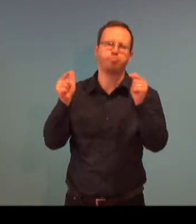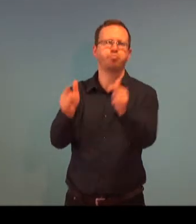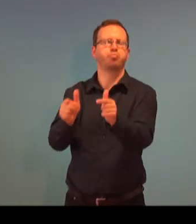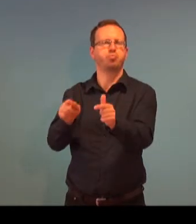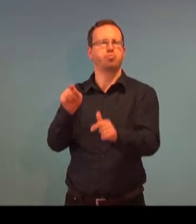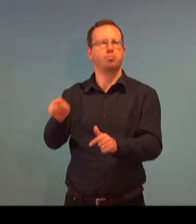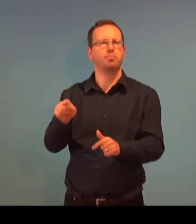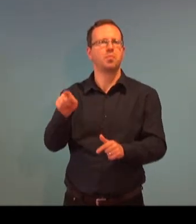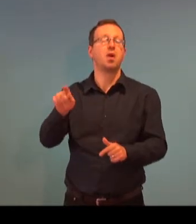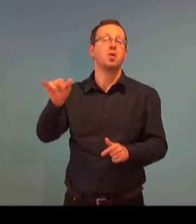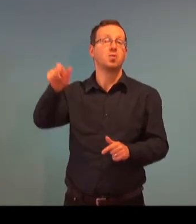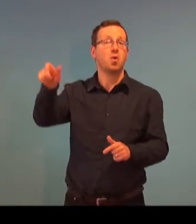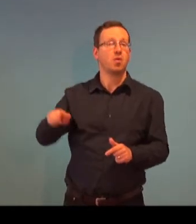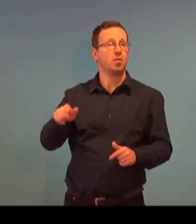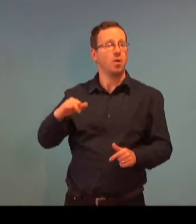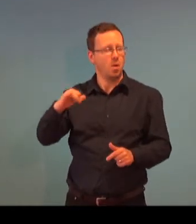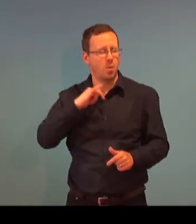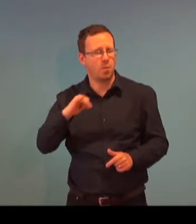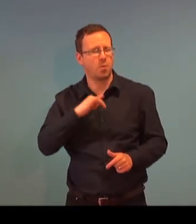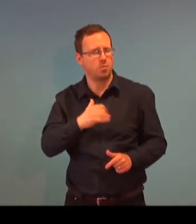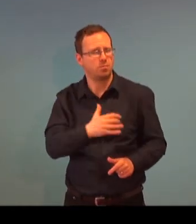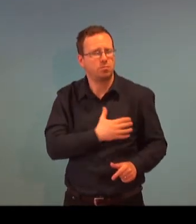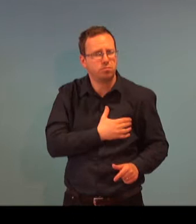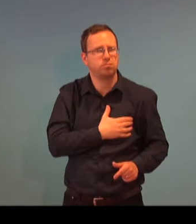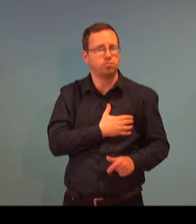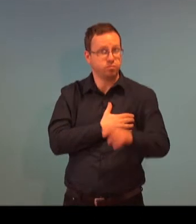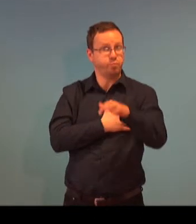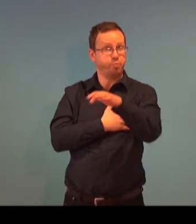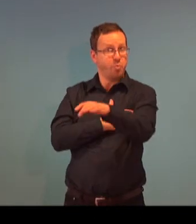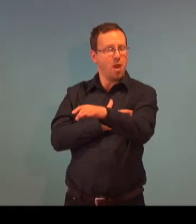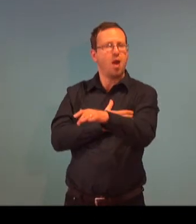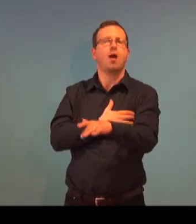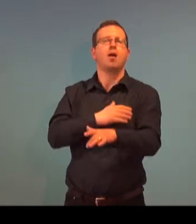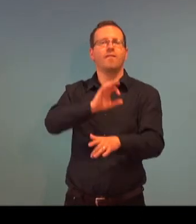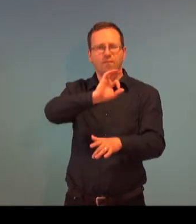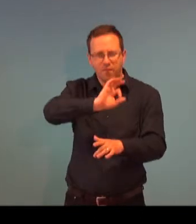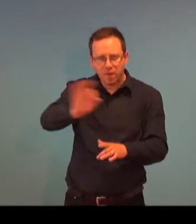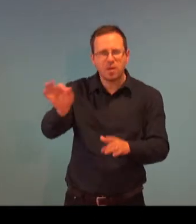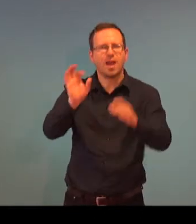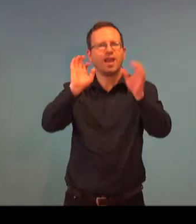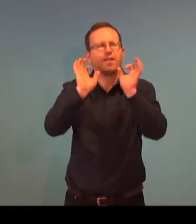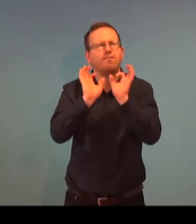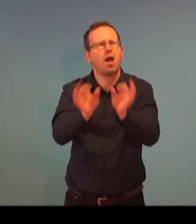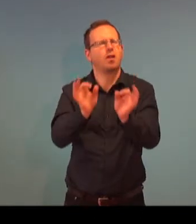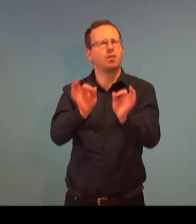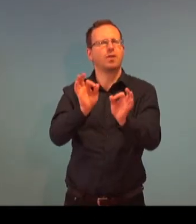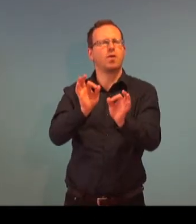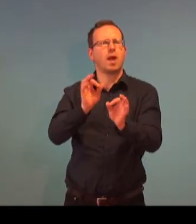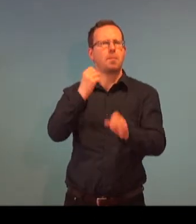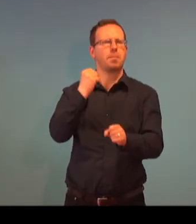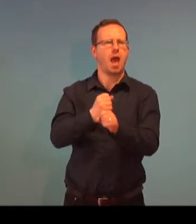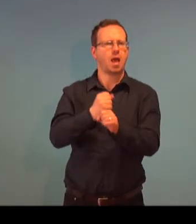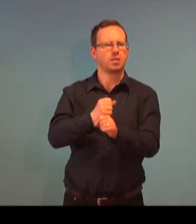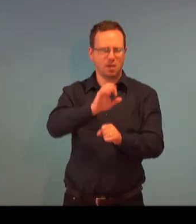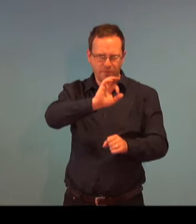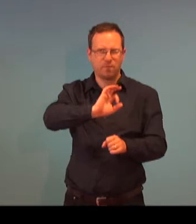náročné, nicméně zase pokud ten člověk se v tom najde, tak opravdu může dělat